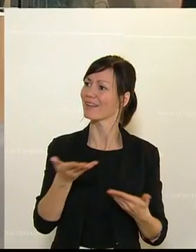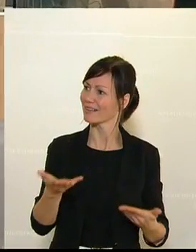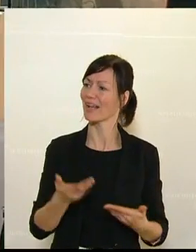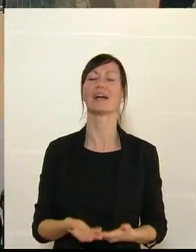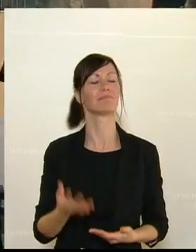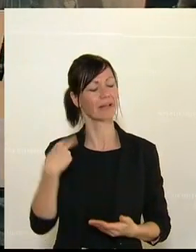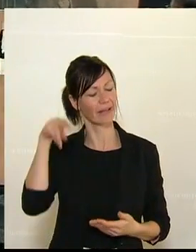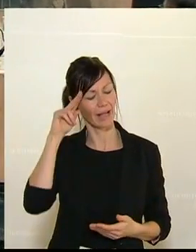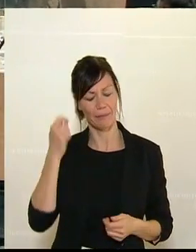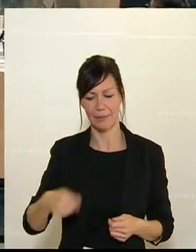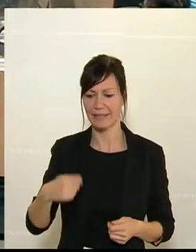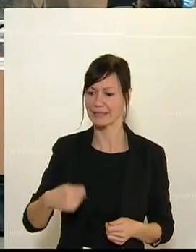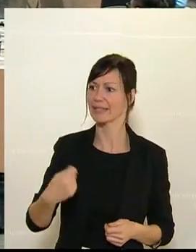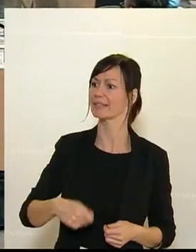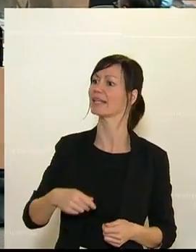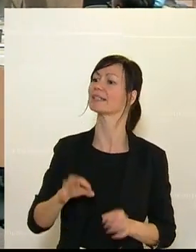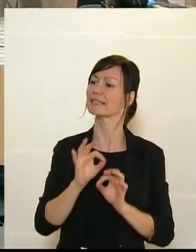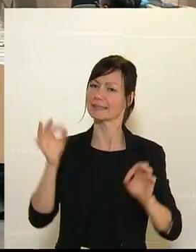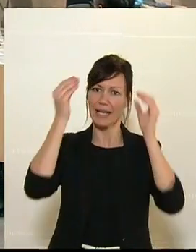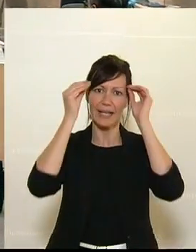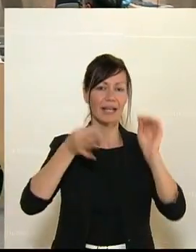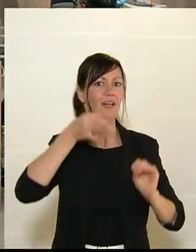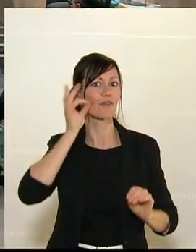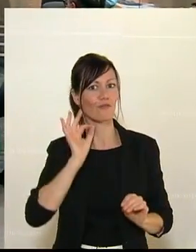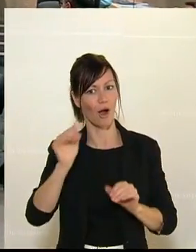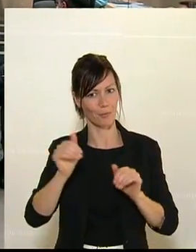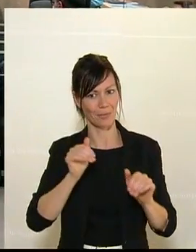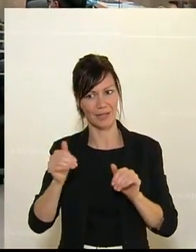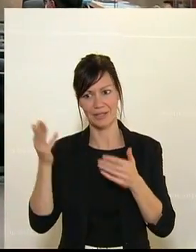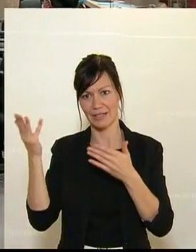Olga Voglauer, sie ist Landwirtin aus Kärnten von den Grünen, ist am Wort.